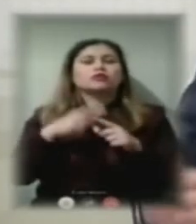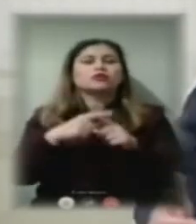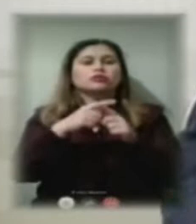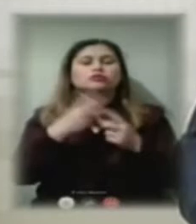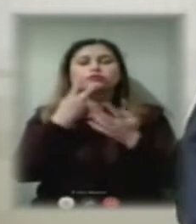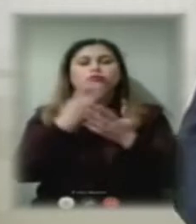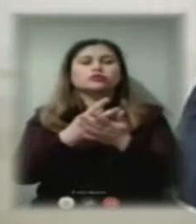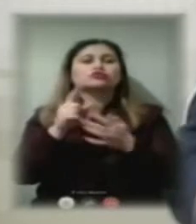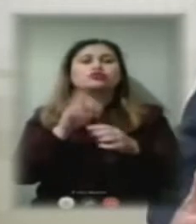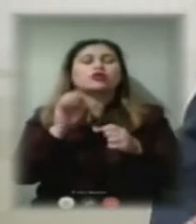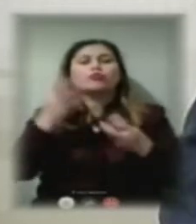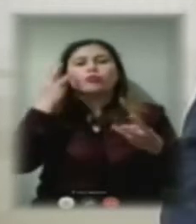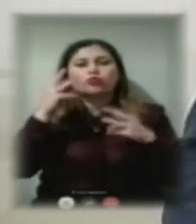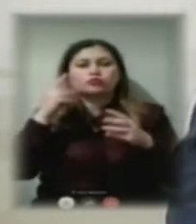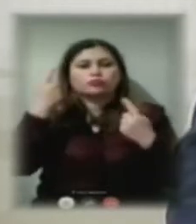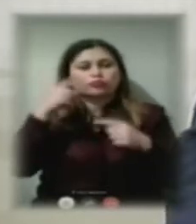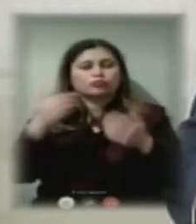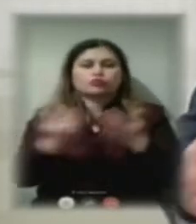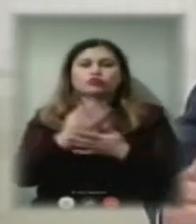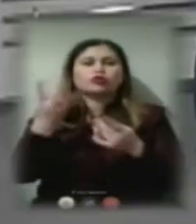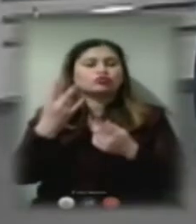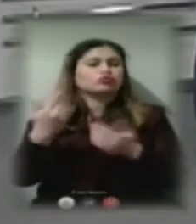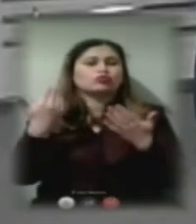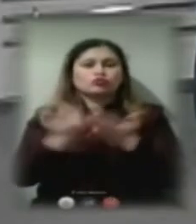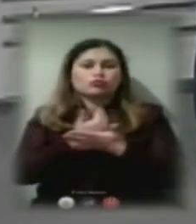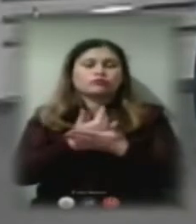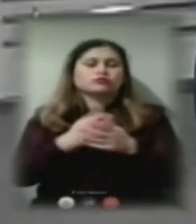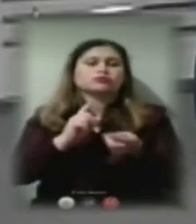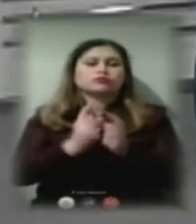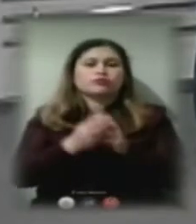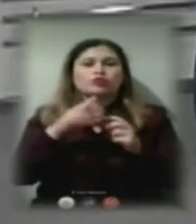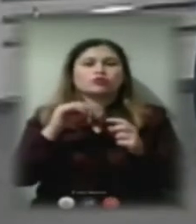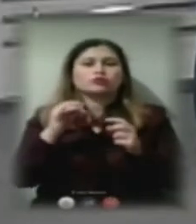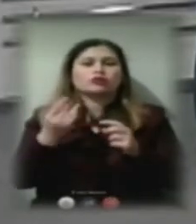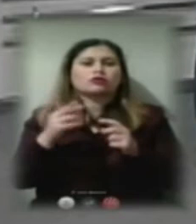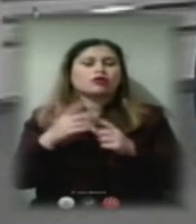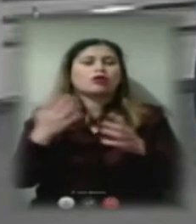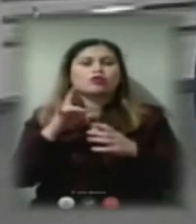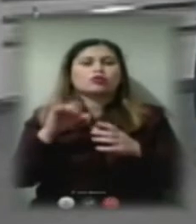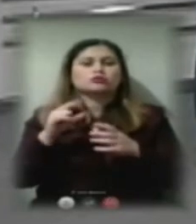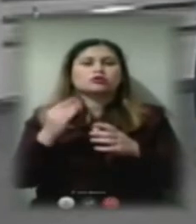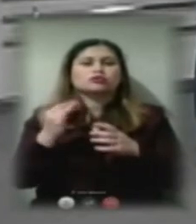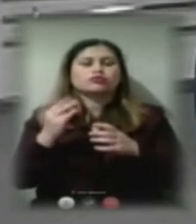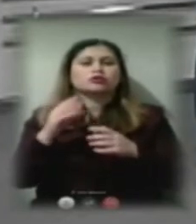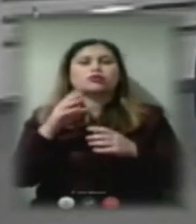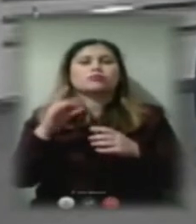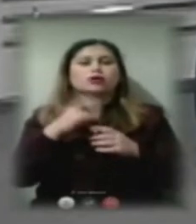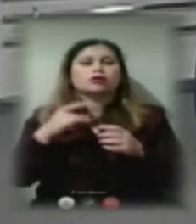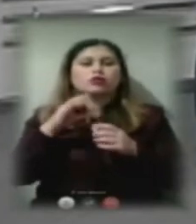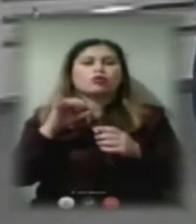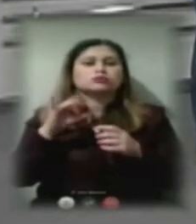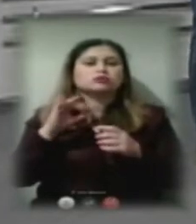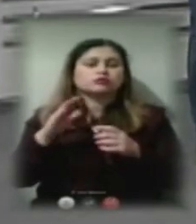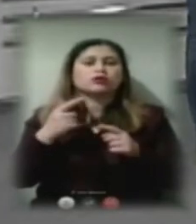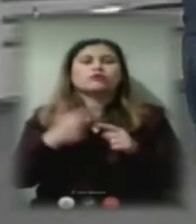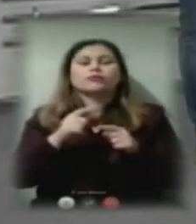як модернізувати. А і дуже потрібно модернізувати котельні, яка розташована на мікрорайоні острів. Тому це все гроші, які...